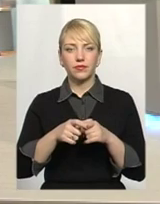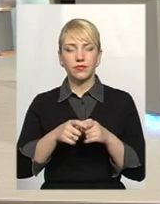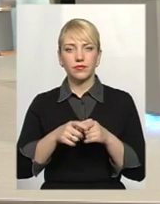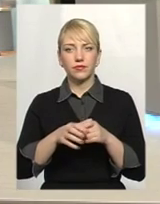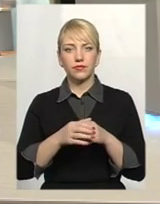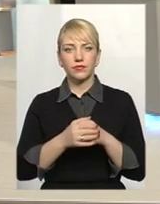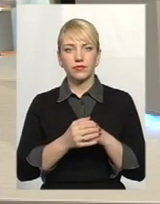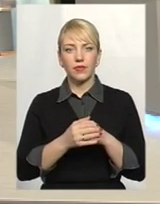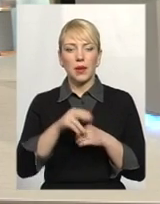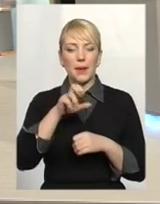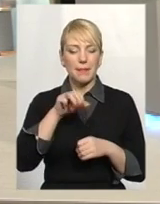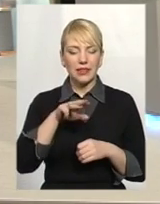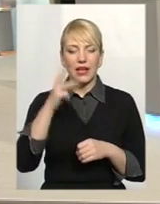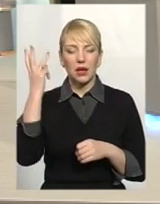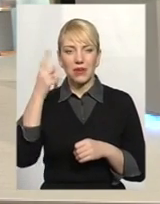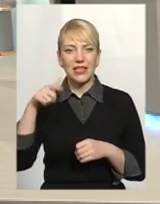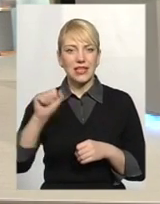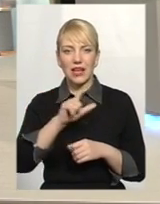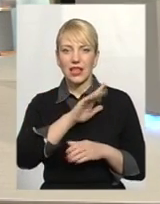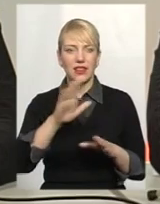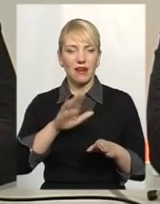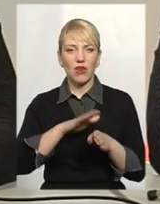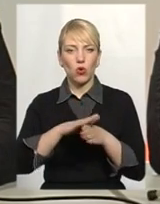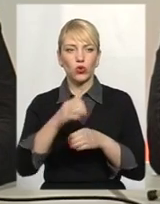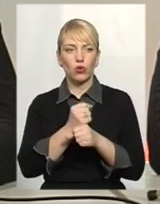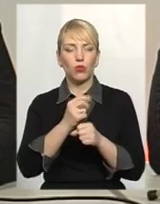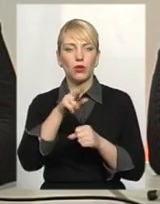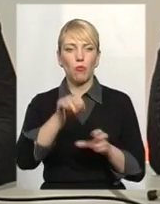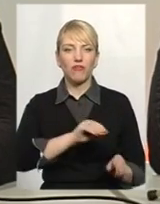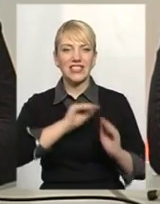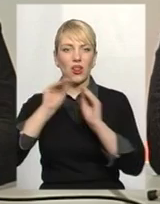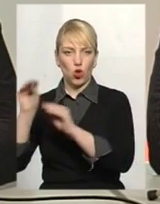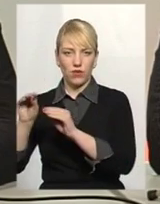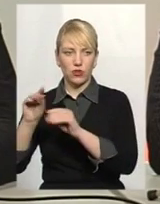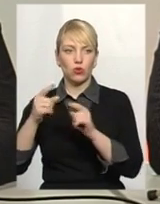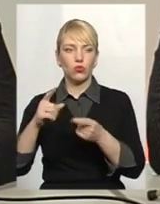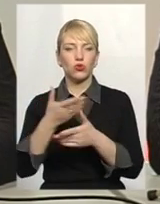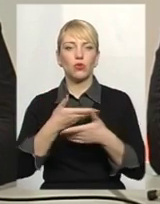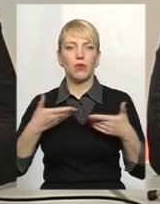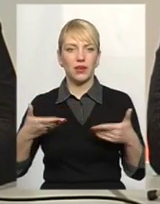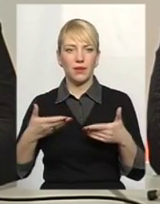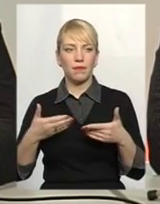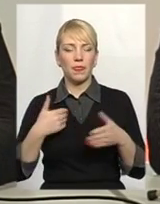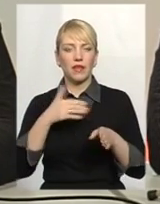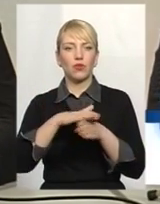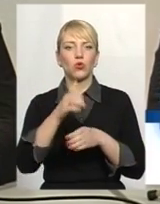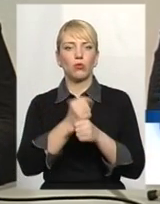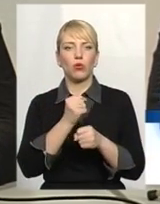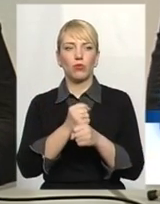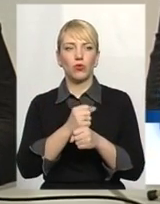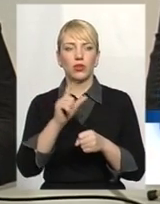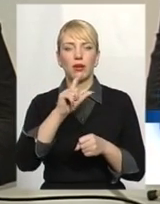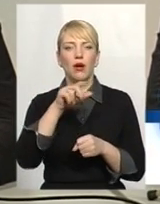ЗАЗ» на сьогоднішній не виконує роботи по встановленню загальнобудинкових лічильників, тому що виконуємо роботи виключно